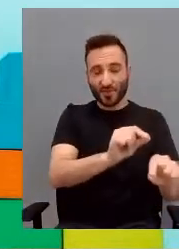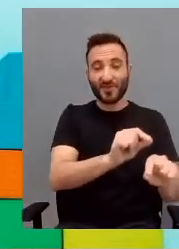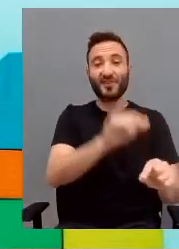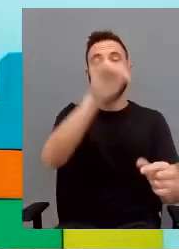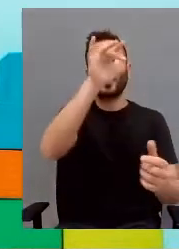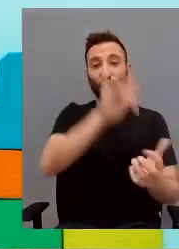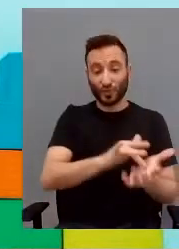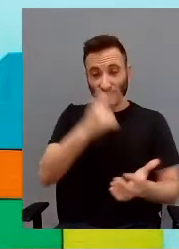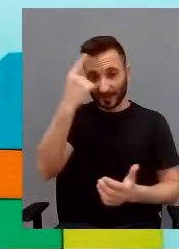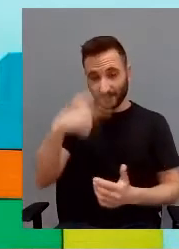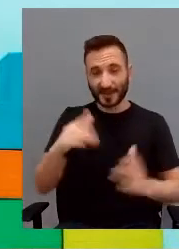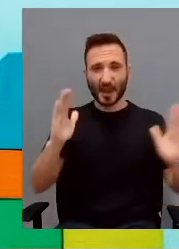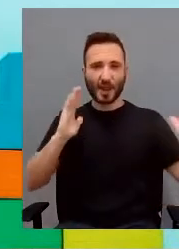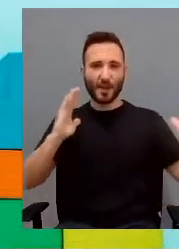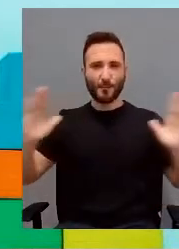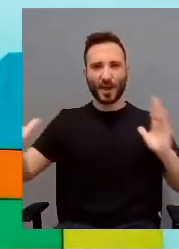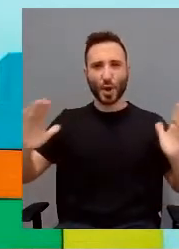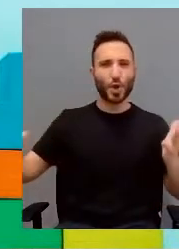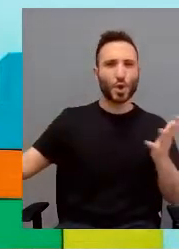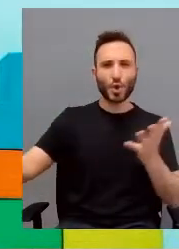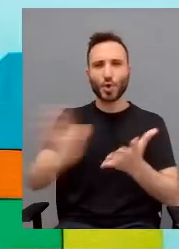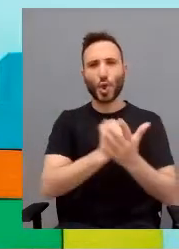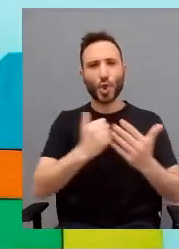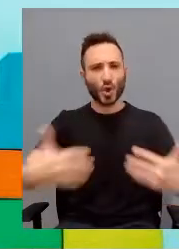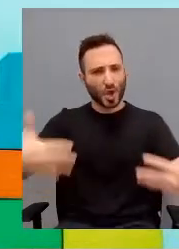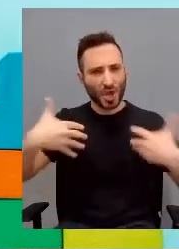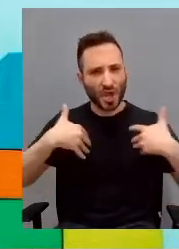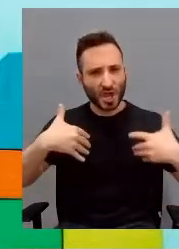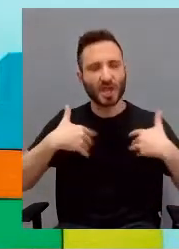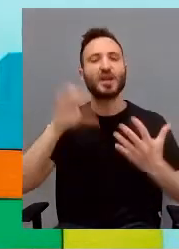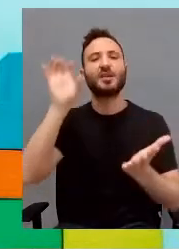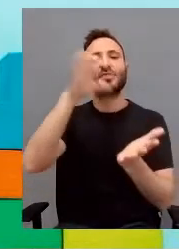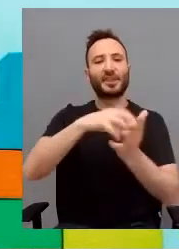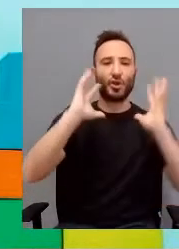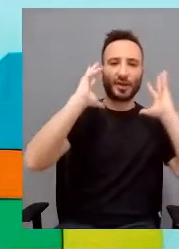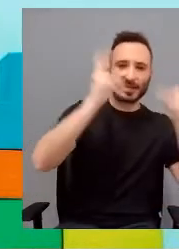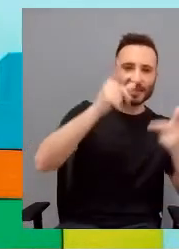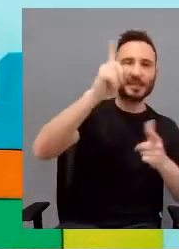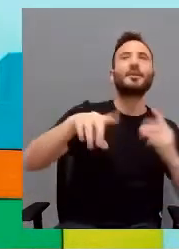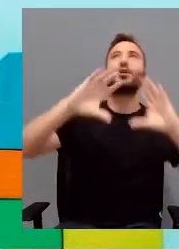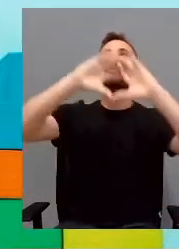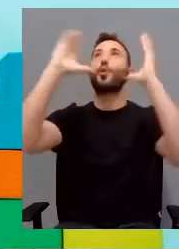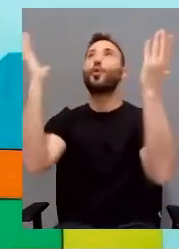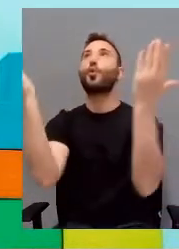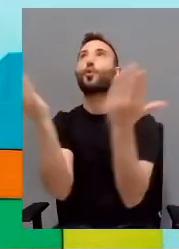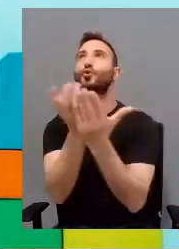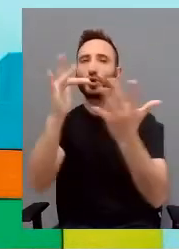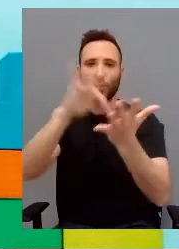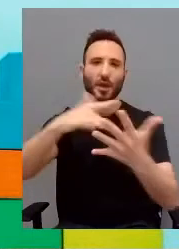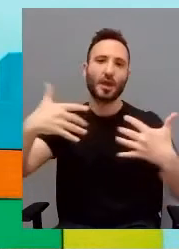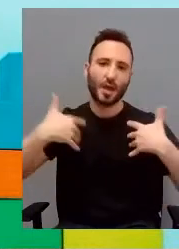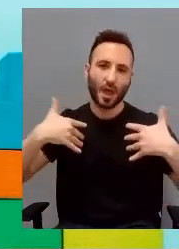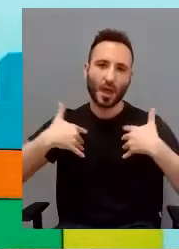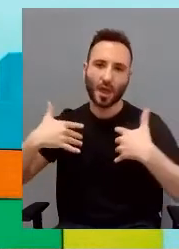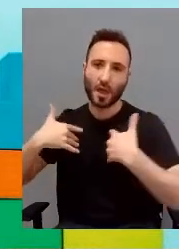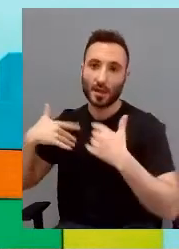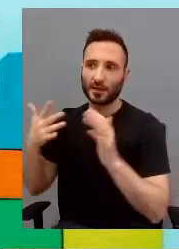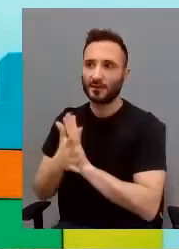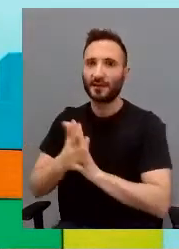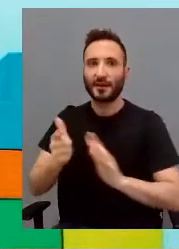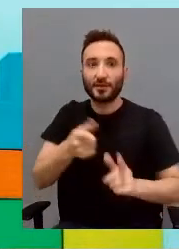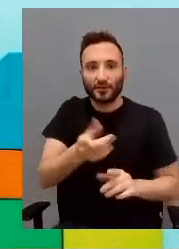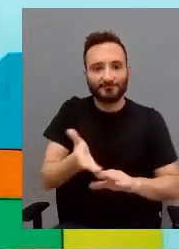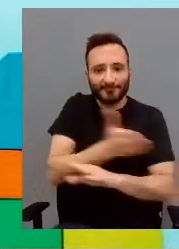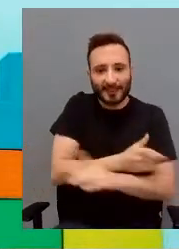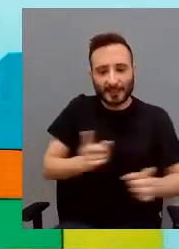tutti siamo compartiti, tanto in Cascina Rossano come con tutto il mondo, che adesso lo potevo preverso. C